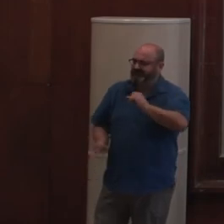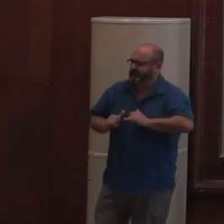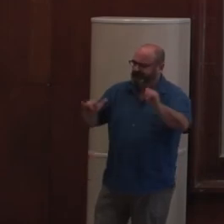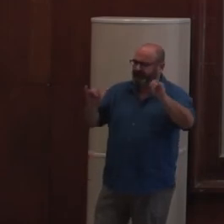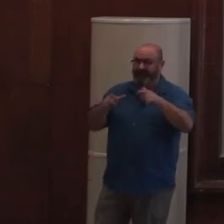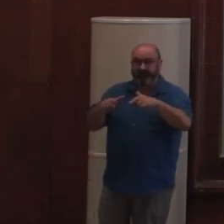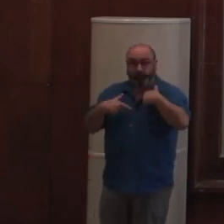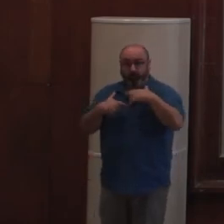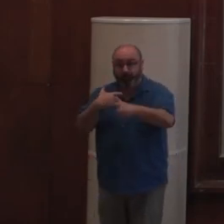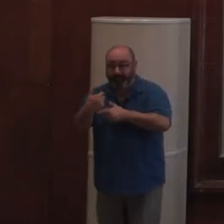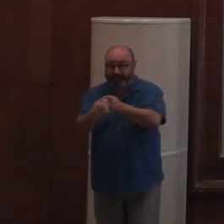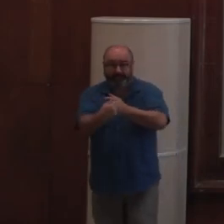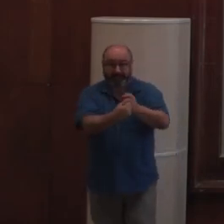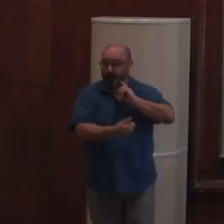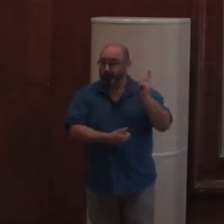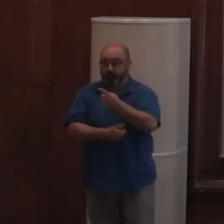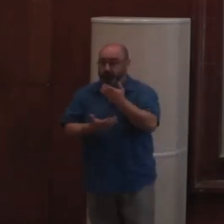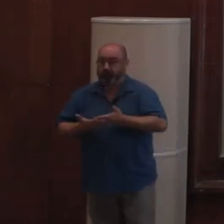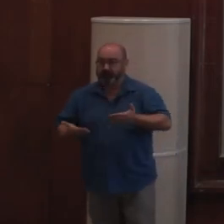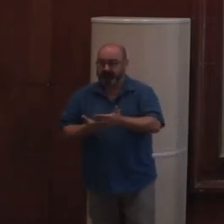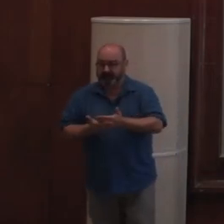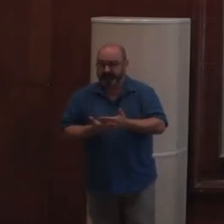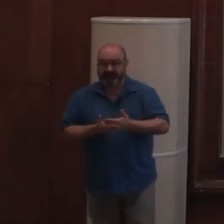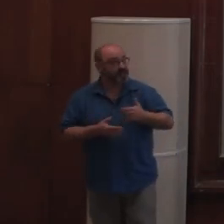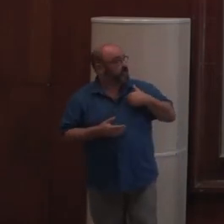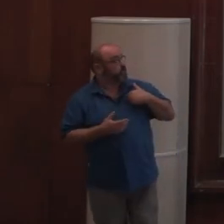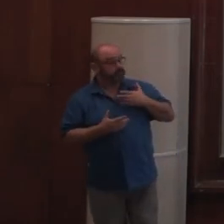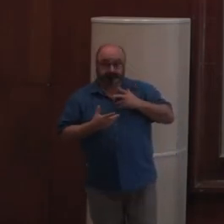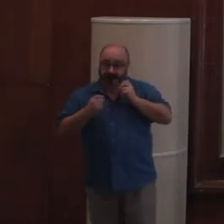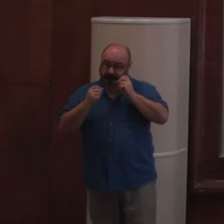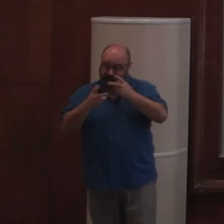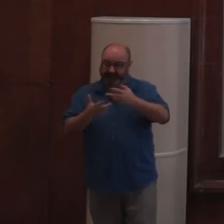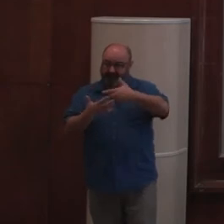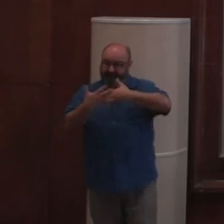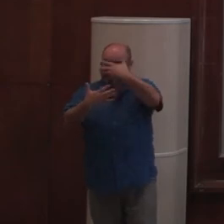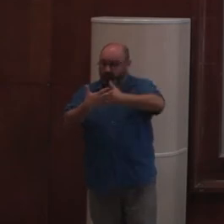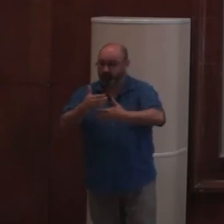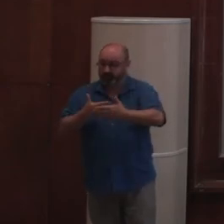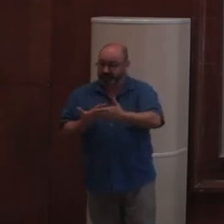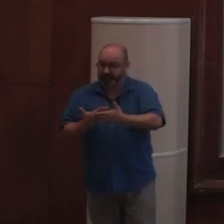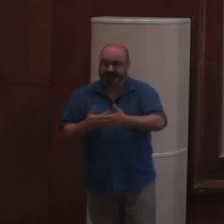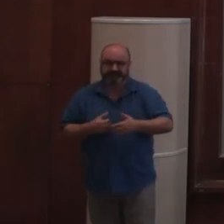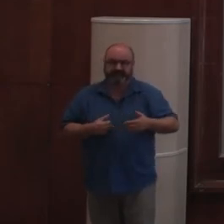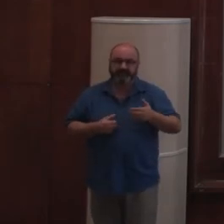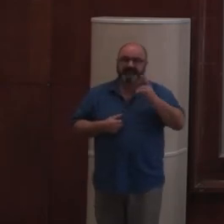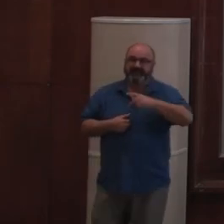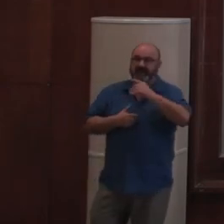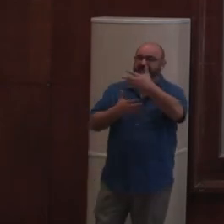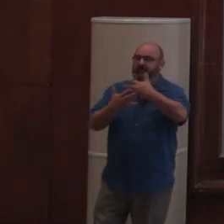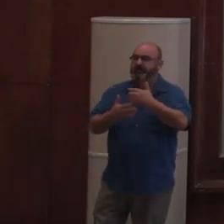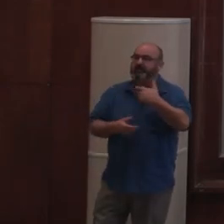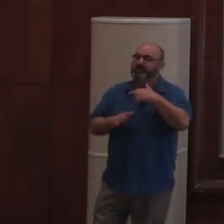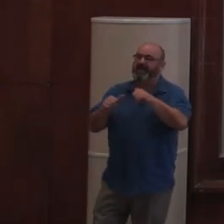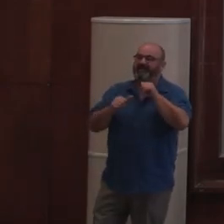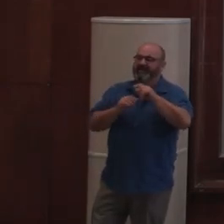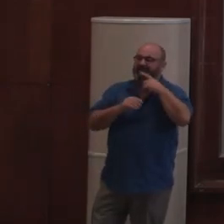adaptable à n'importe quel cas. Et donc, du coup, on arrive sur le front avec ça. Et c'est assez rigolo. Donc, le principe pour ne pas faire du routing, c